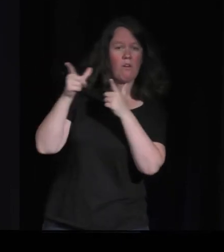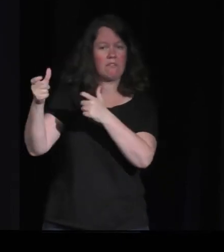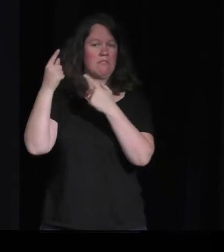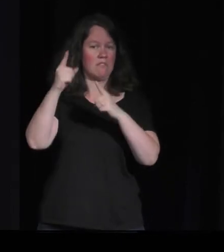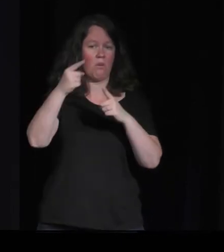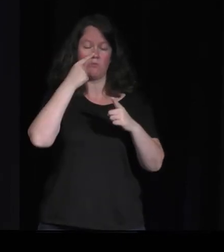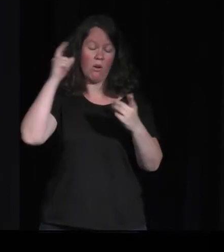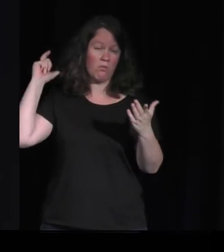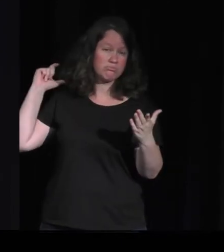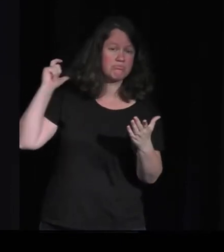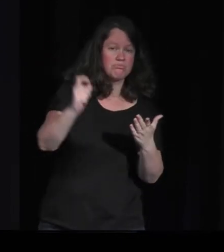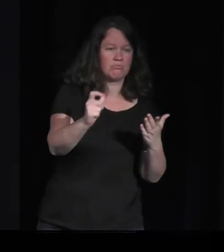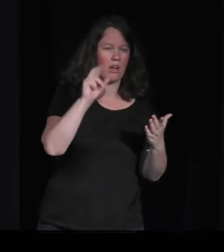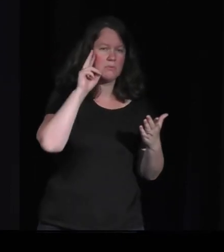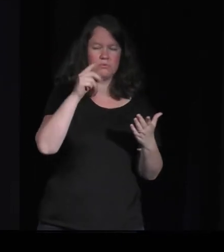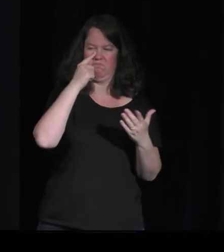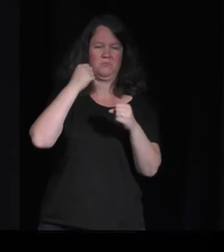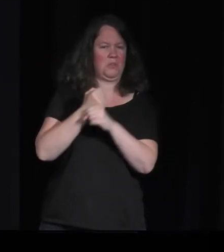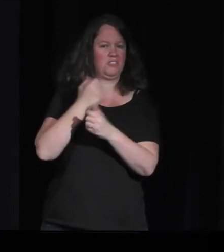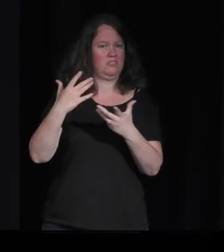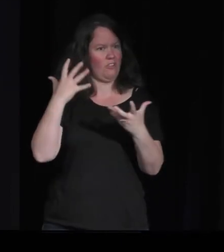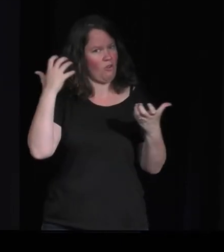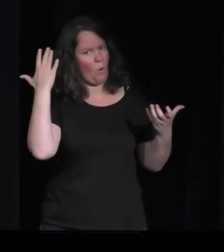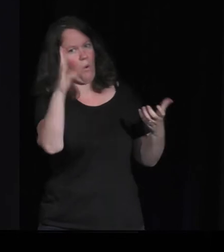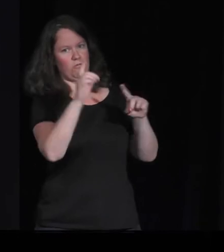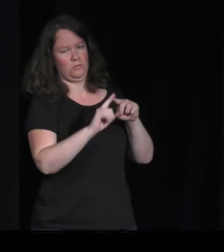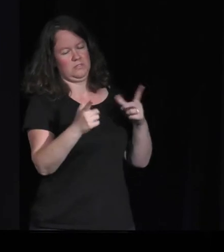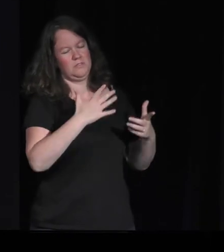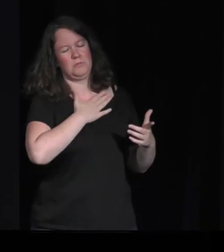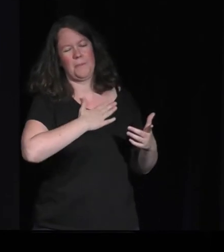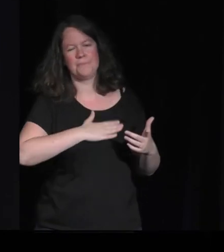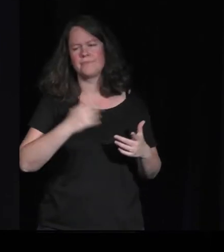Enfin, j'avais joué à sport et puis je me tiens, je vais regarder une vidéo. Mais en fait, oui, c'est...